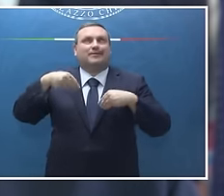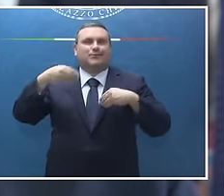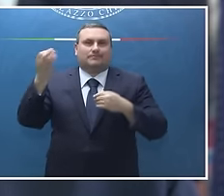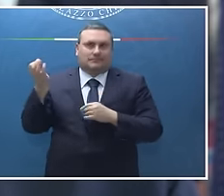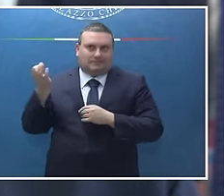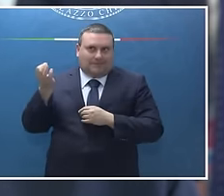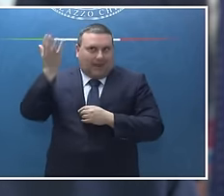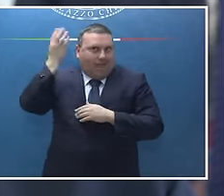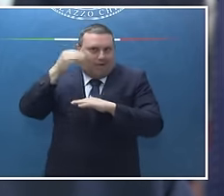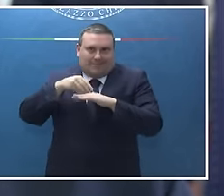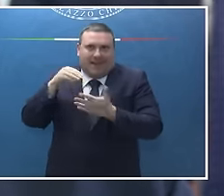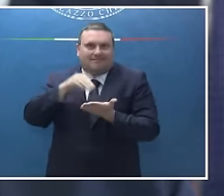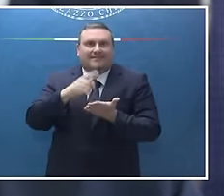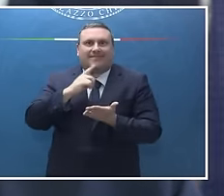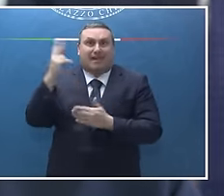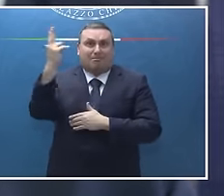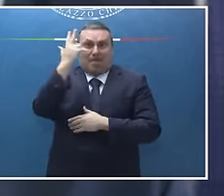di Papa Francesco.